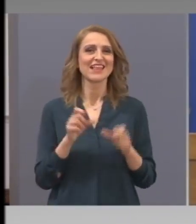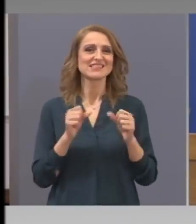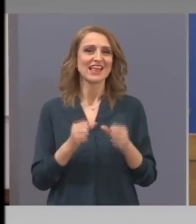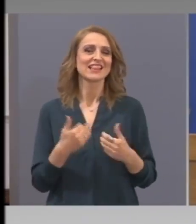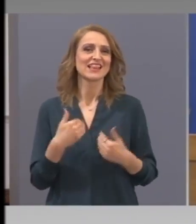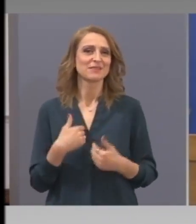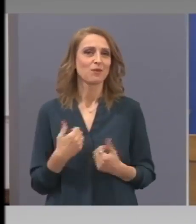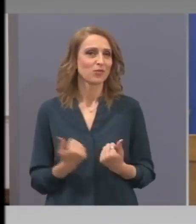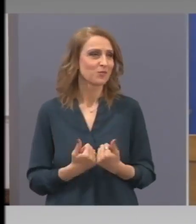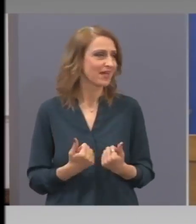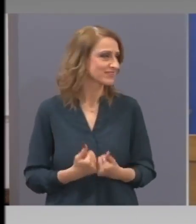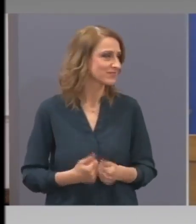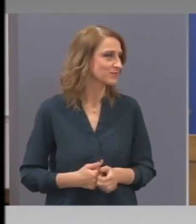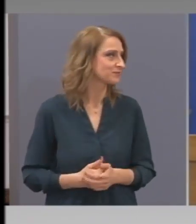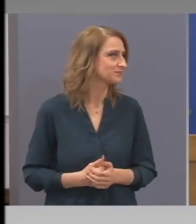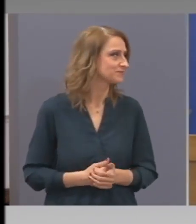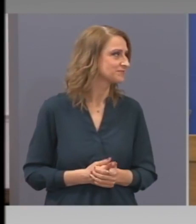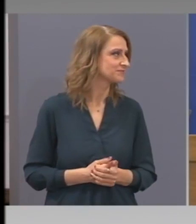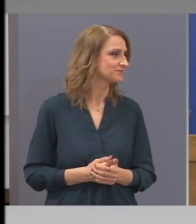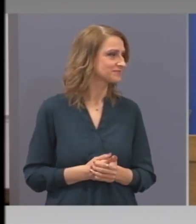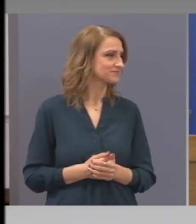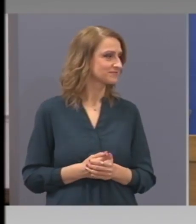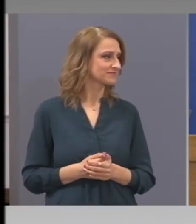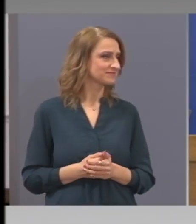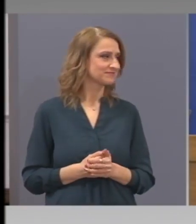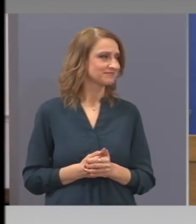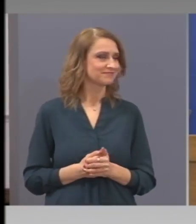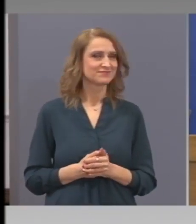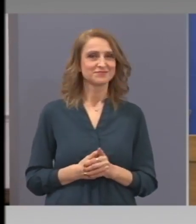100 рейтинг ставаш рисков.